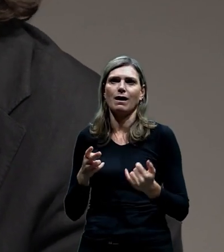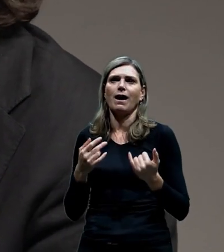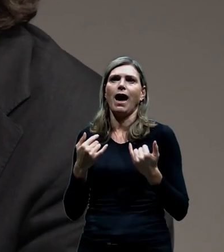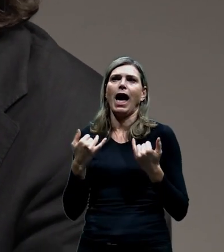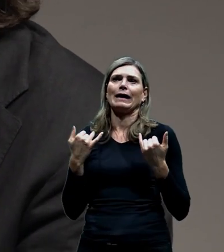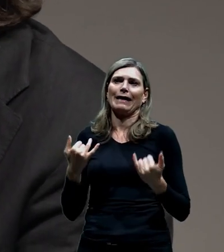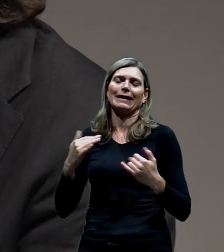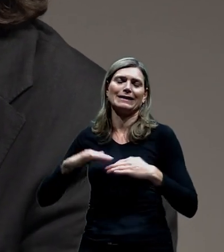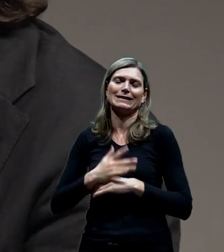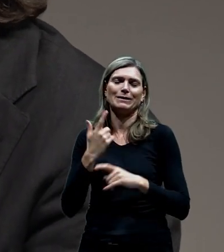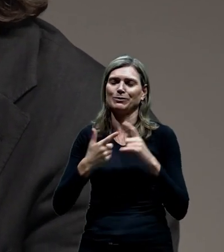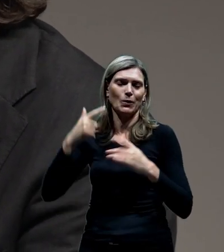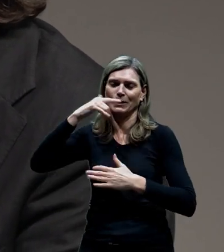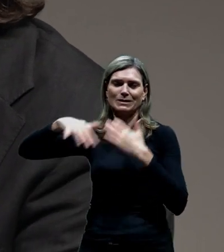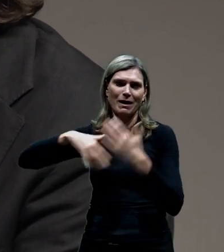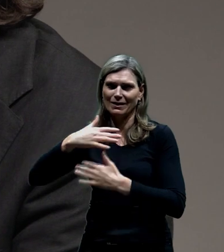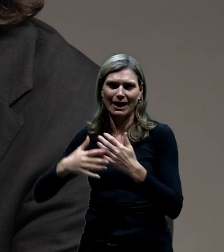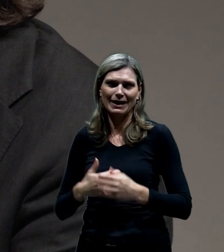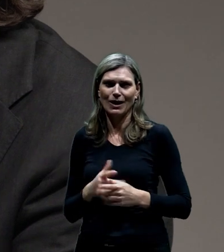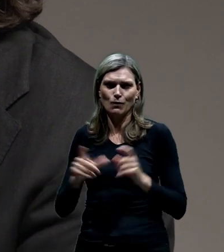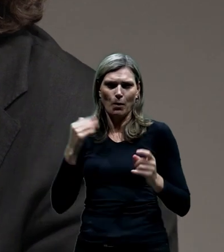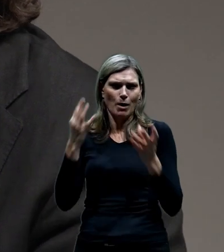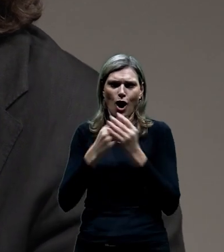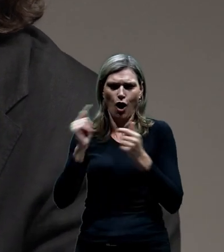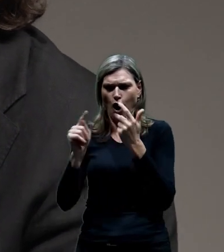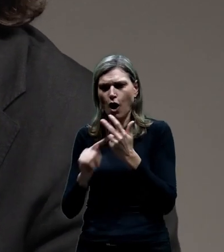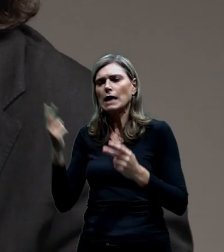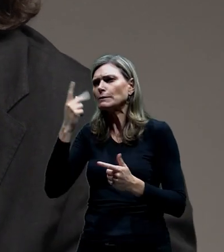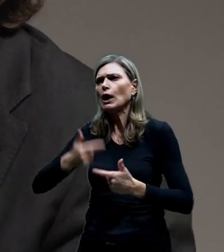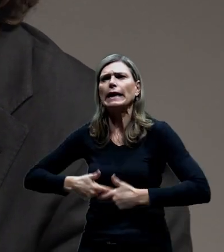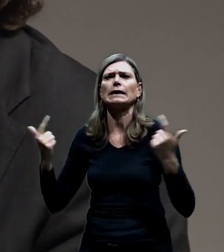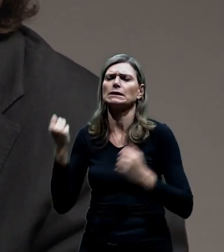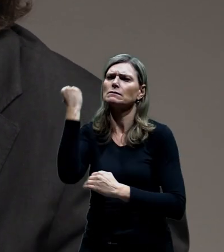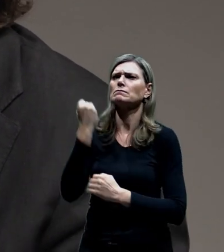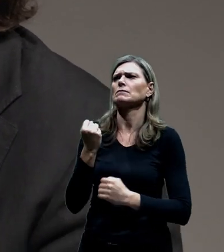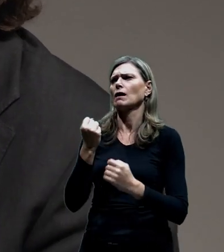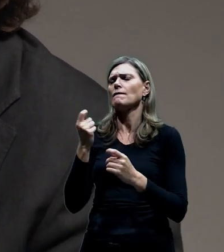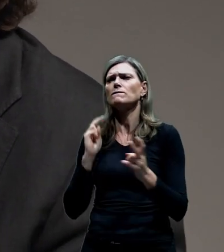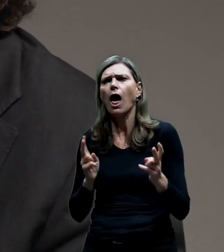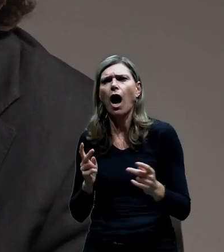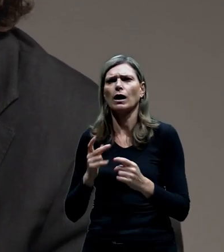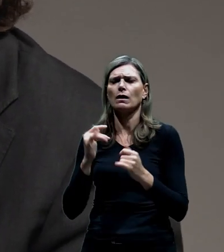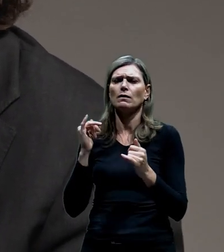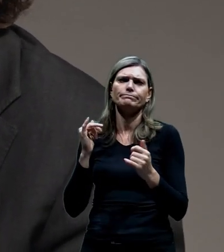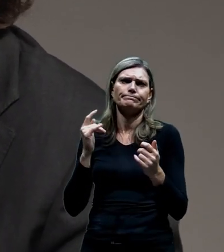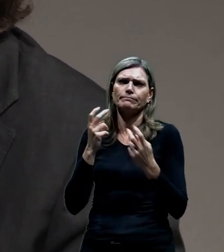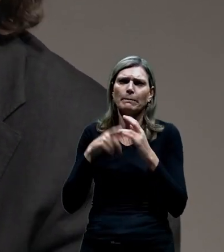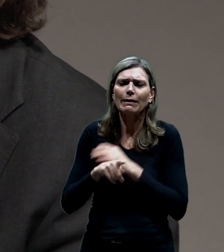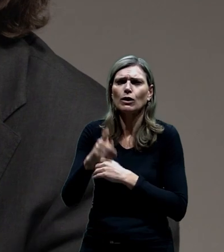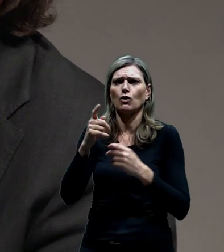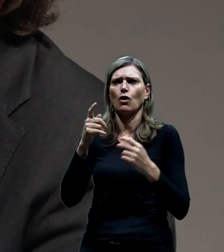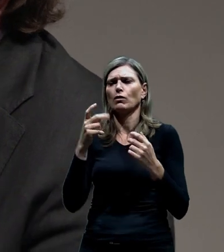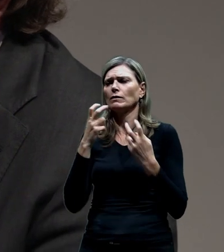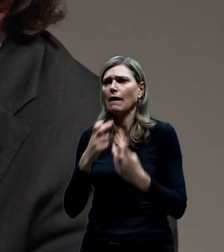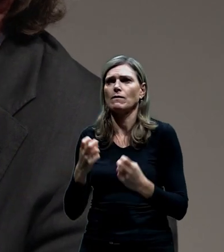zmatek, ale bez zesporu železnice, tramvaje, metro, to jsou